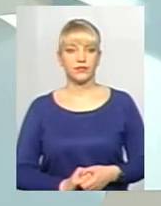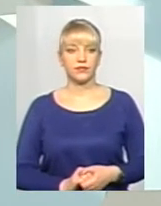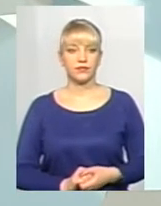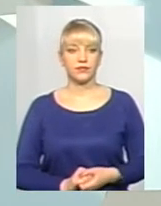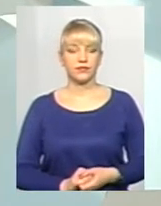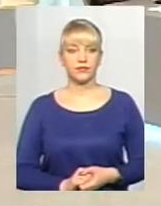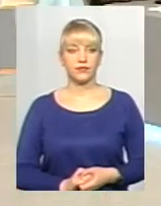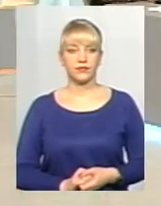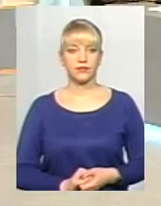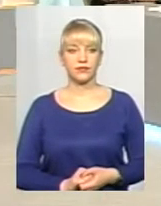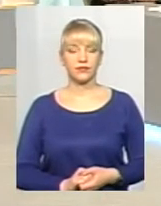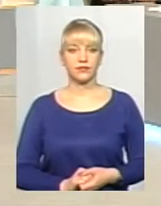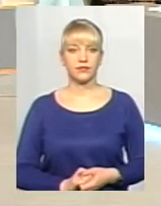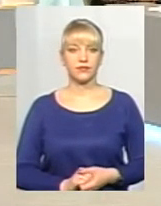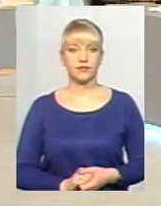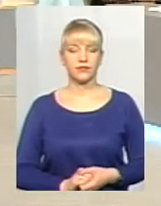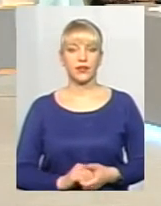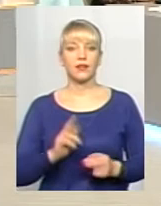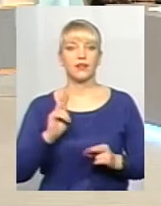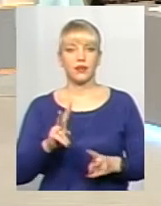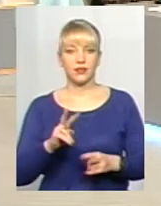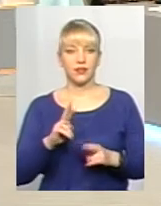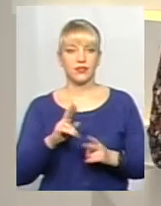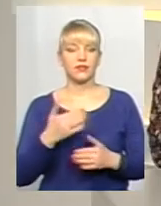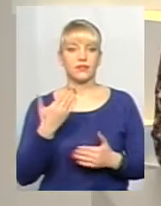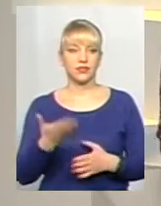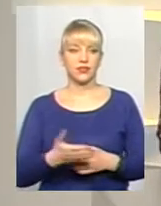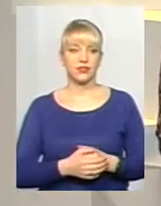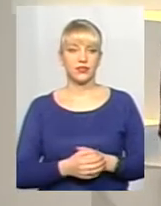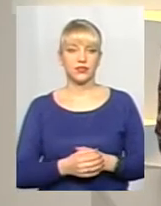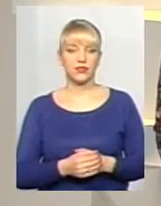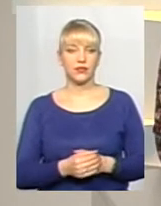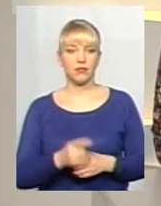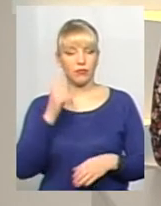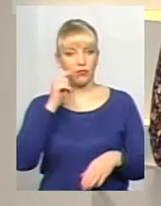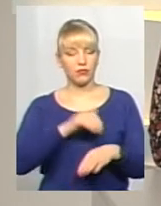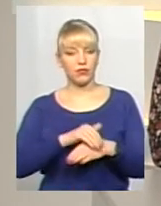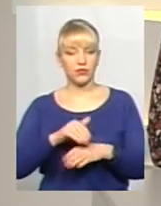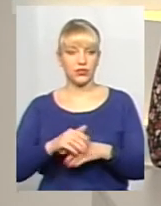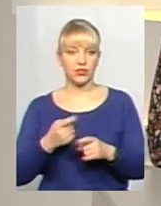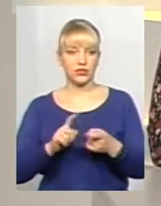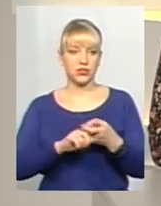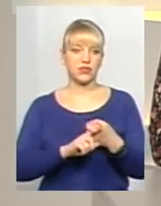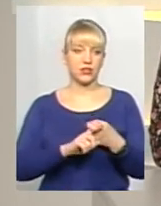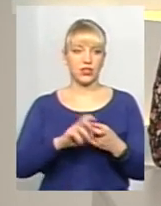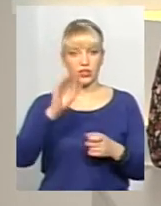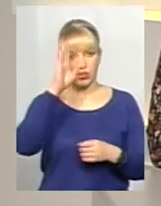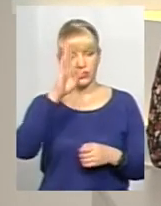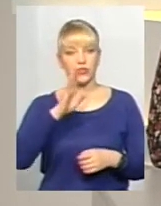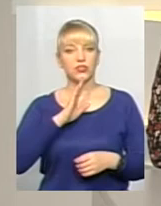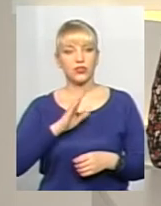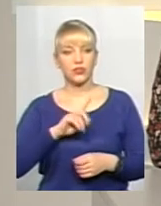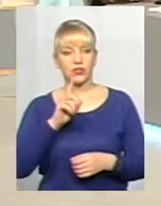Розкажіть щось з вашого досвіду такого. Як ви помічали оці зв'язки чоловіків, жінок?